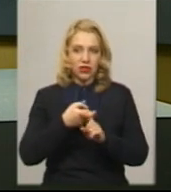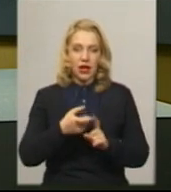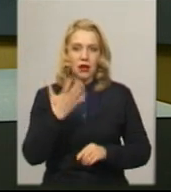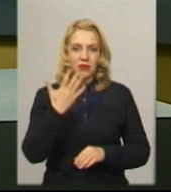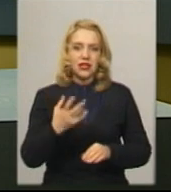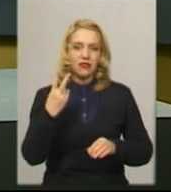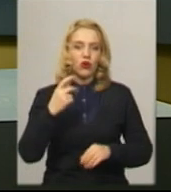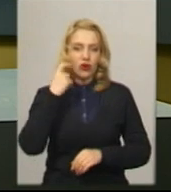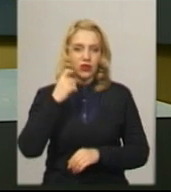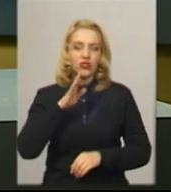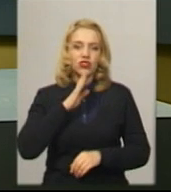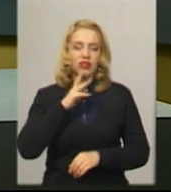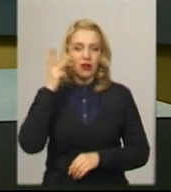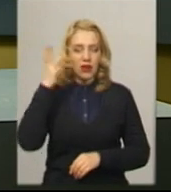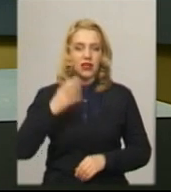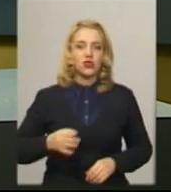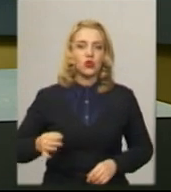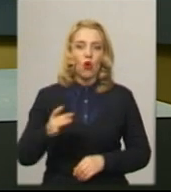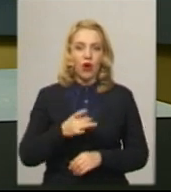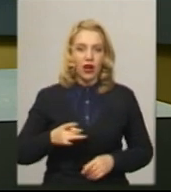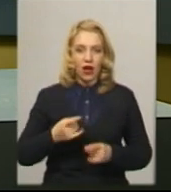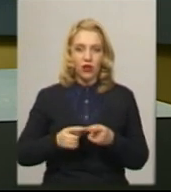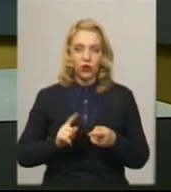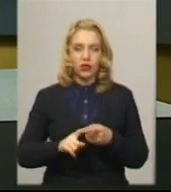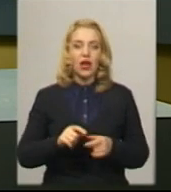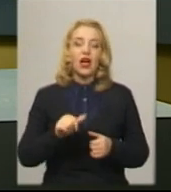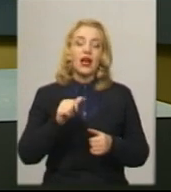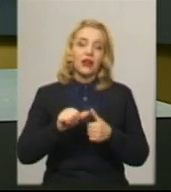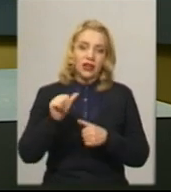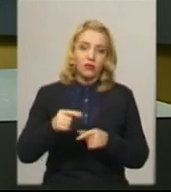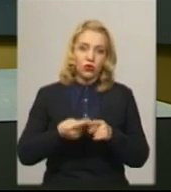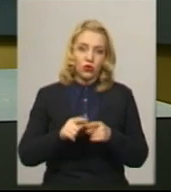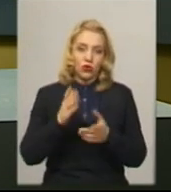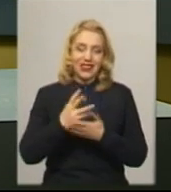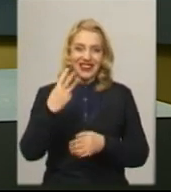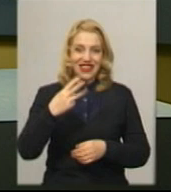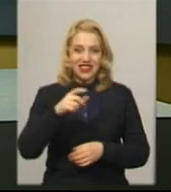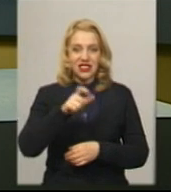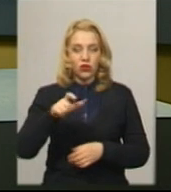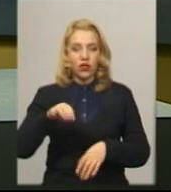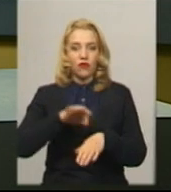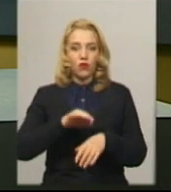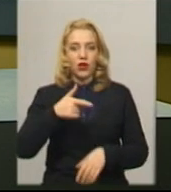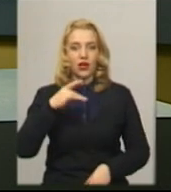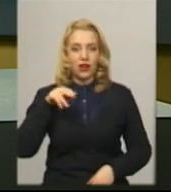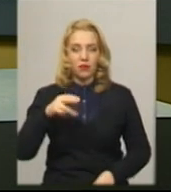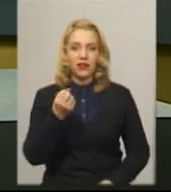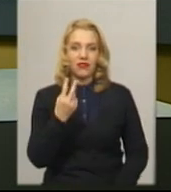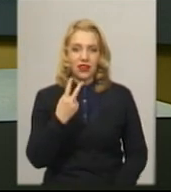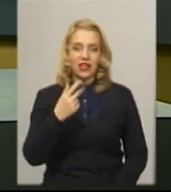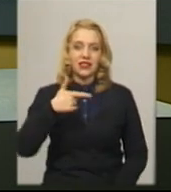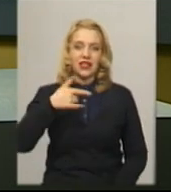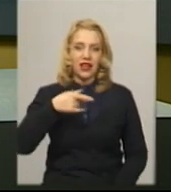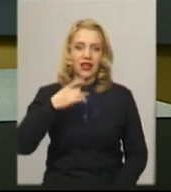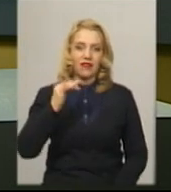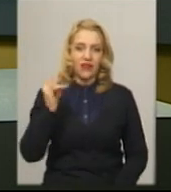жінки з Хмельницького району. Крім них, зараз у лікарні 30 хворих із діагнозом грип, 12 на ГРВІ, 16 хворих